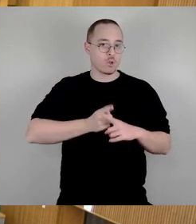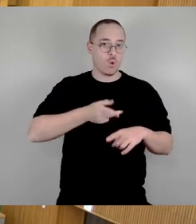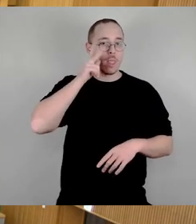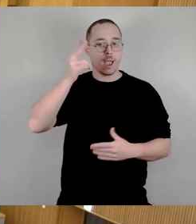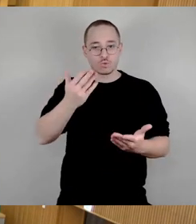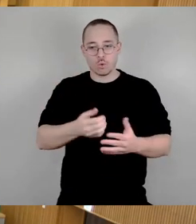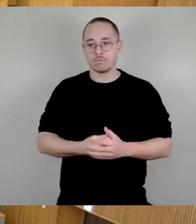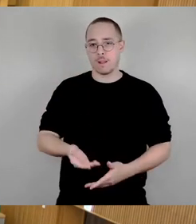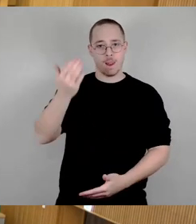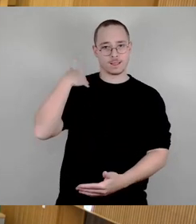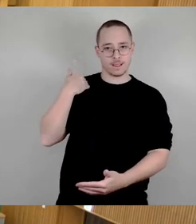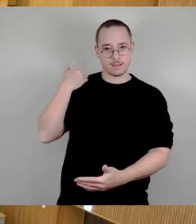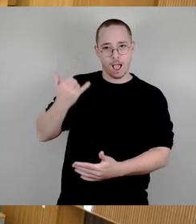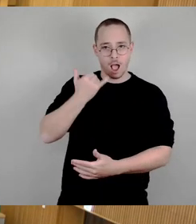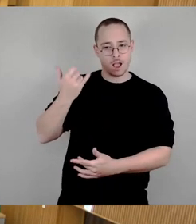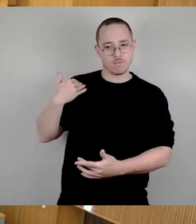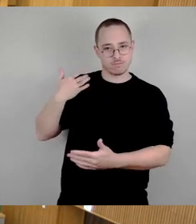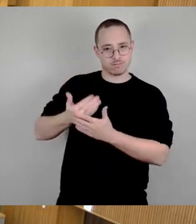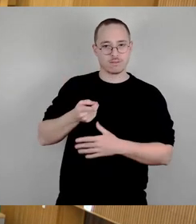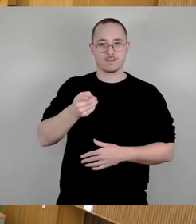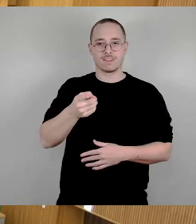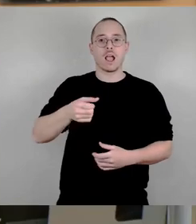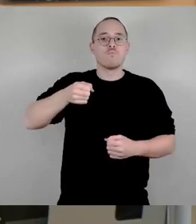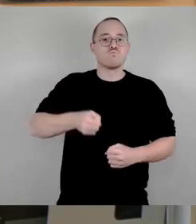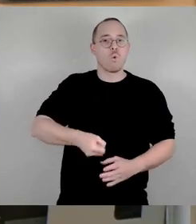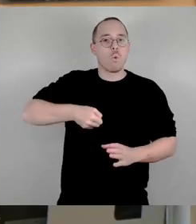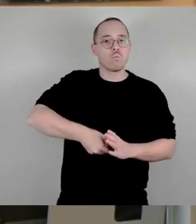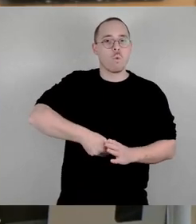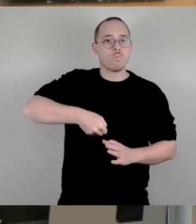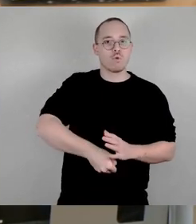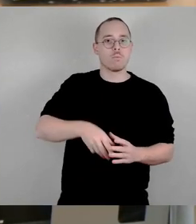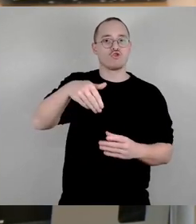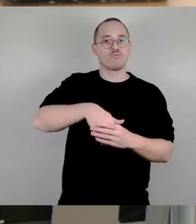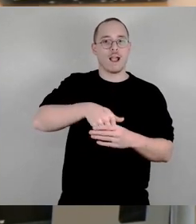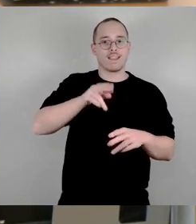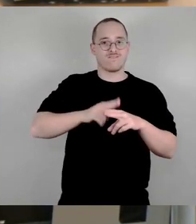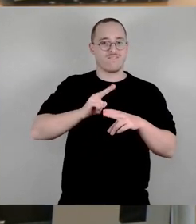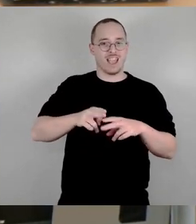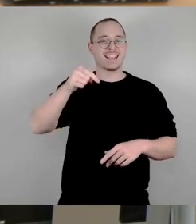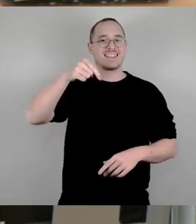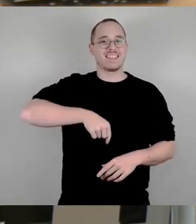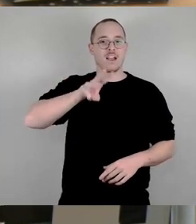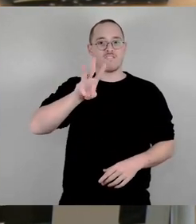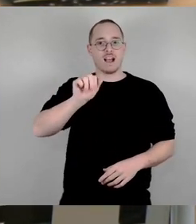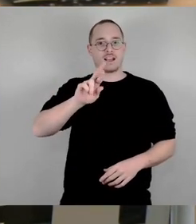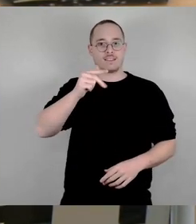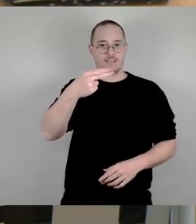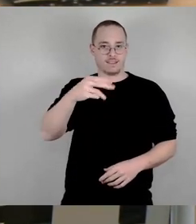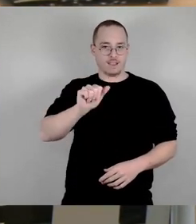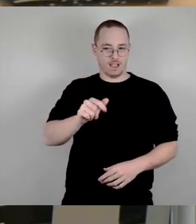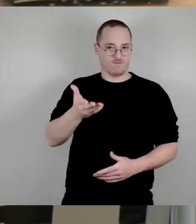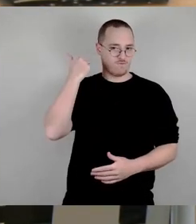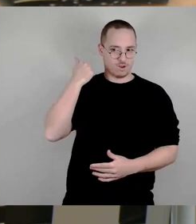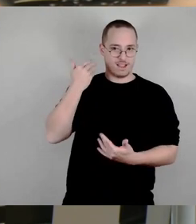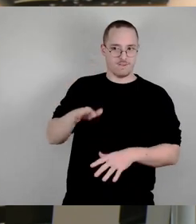nach jahrzehntelangem Betrieb vorläufig stillgelegt und viele Dresdnerinnen und Dresdner bewegt nun